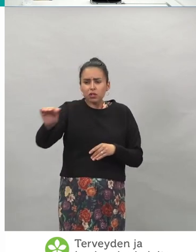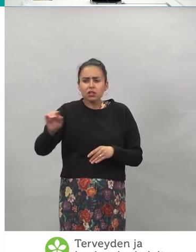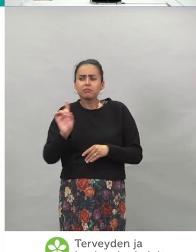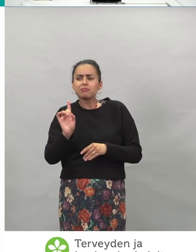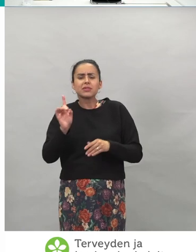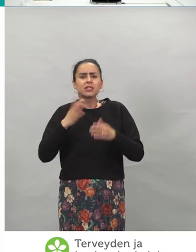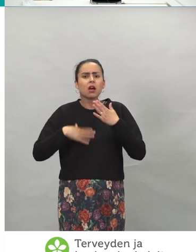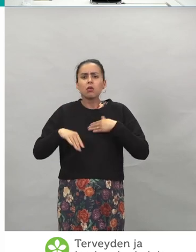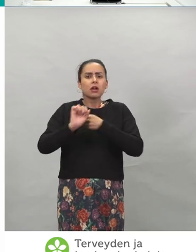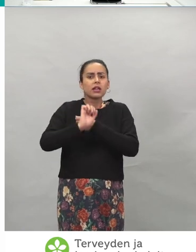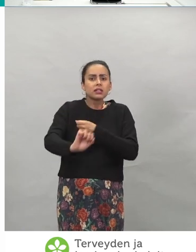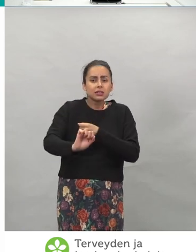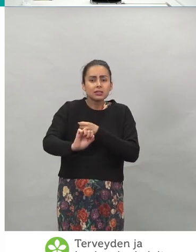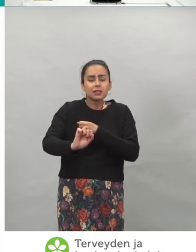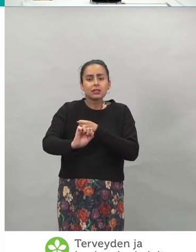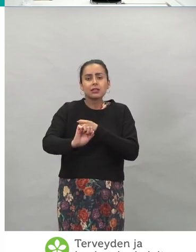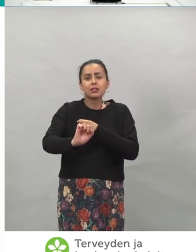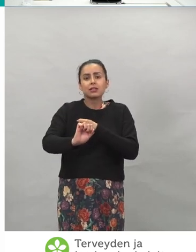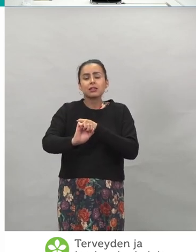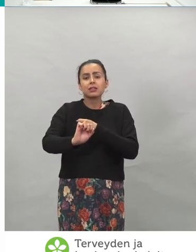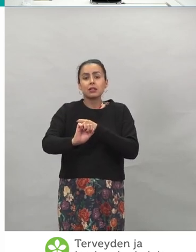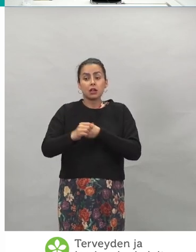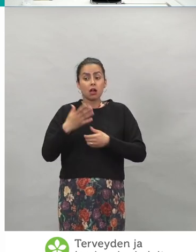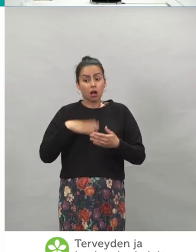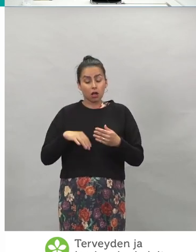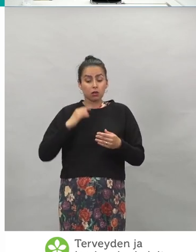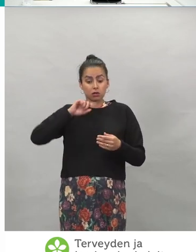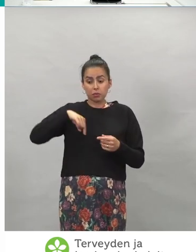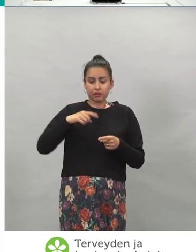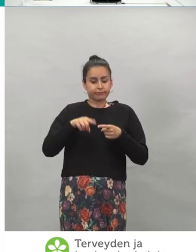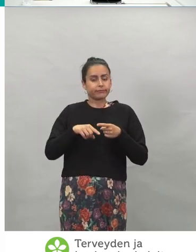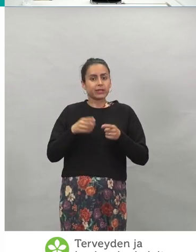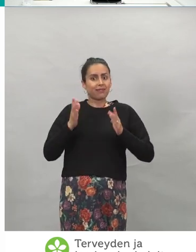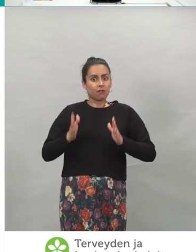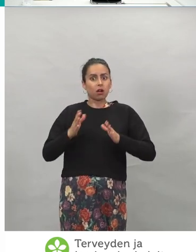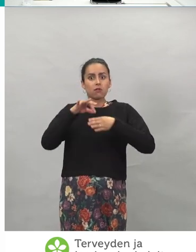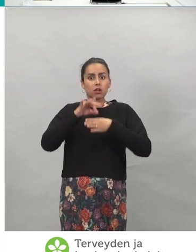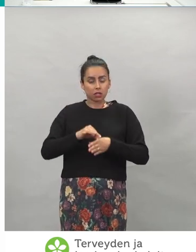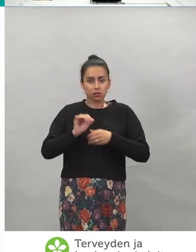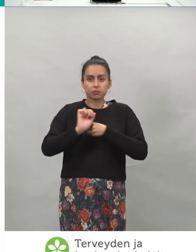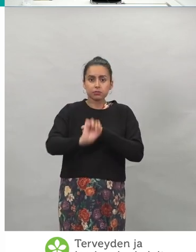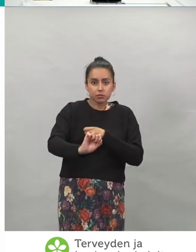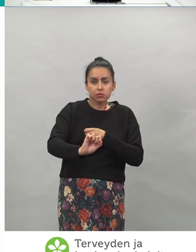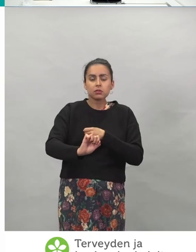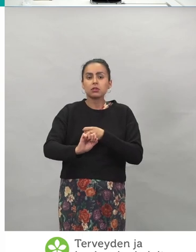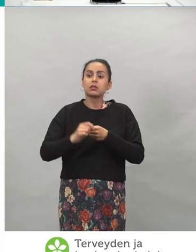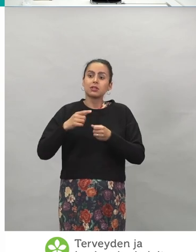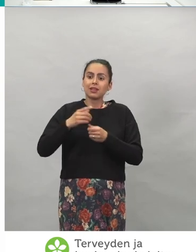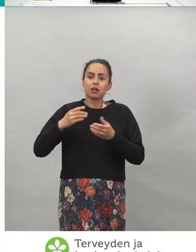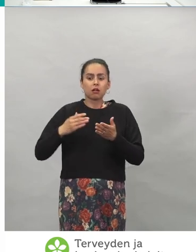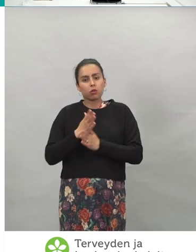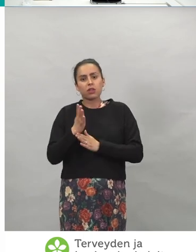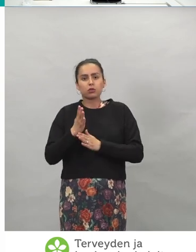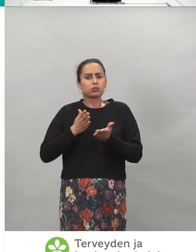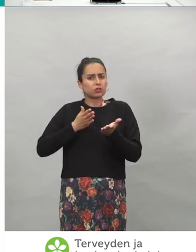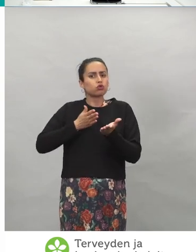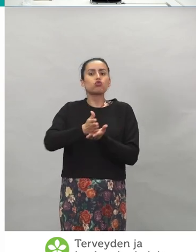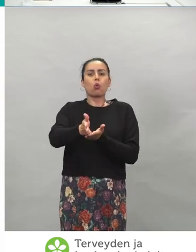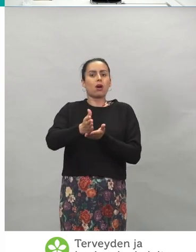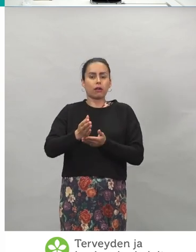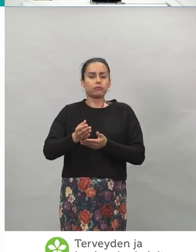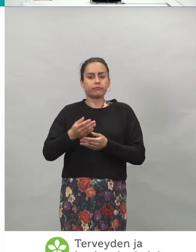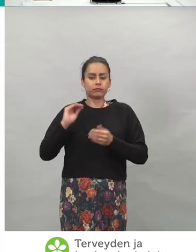Halutaanko me estää sitä vakavaa tautia ja sitä kautta saada sitä suoraa suojaa sille ihmiselle,